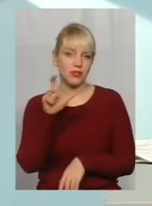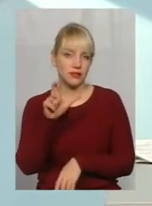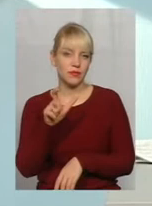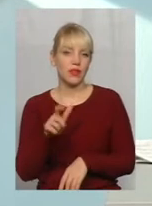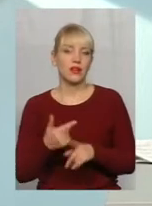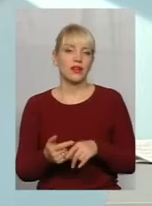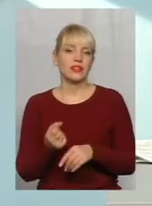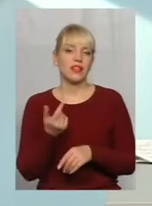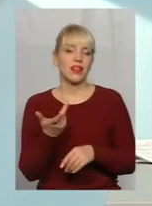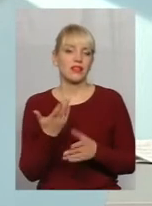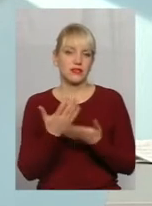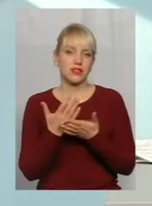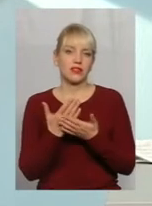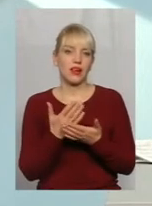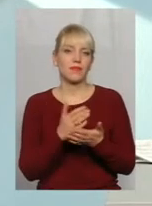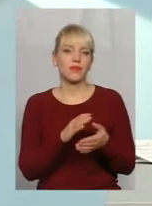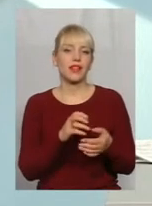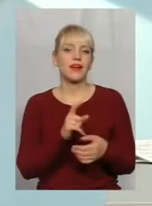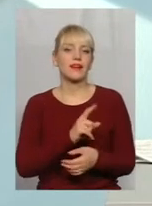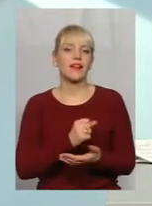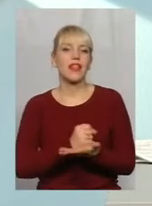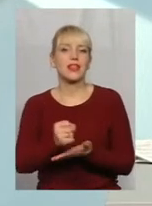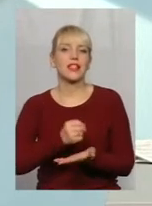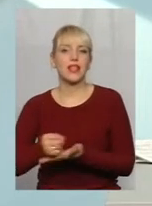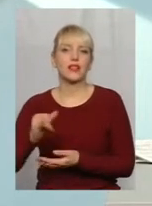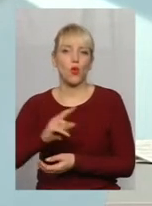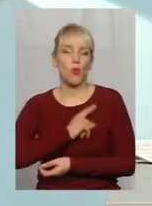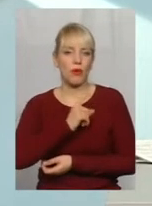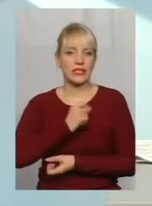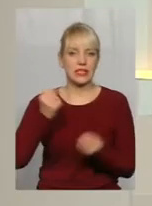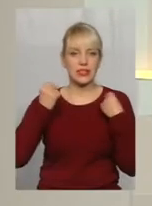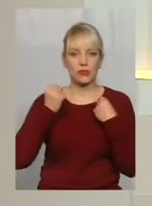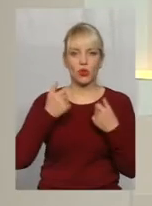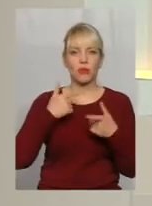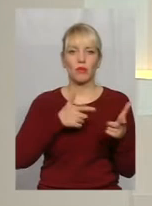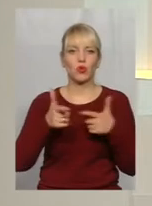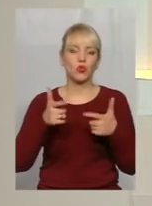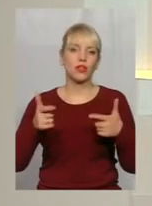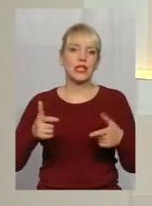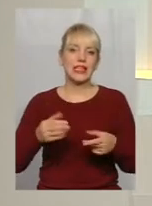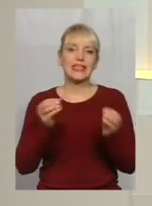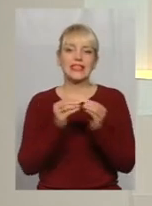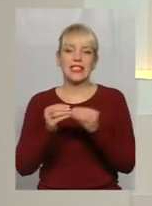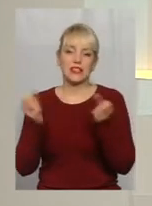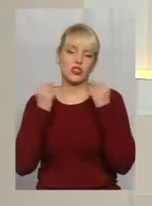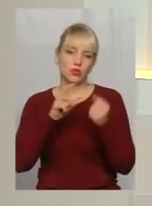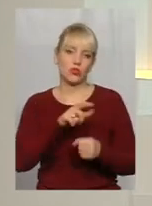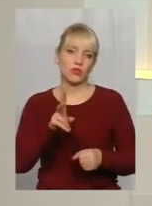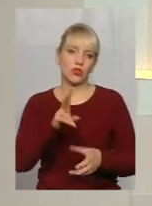кілька рівня кандидатів майстер спорту, а ми підготовили десятки спортсменів, які виступають сьогодні